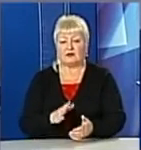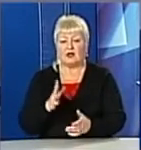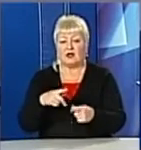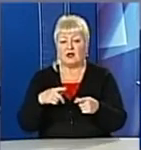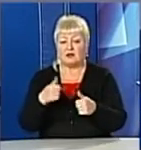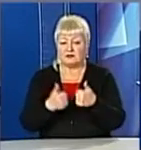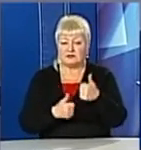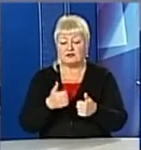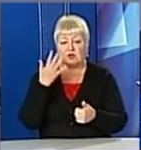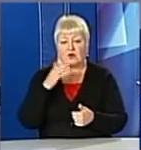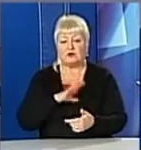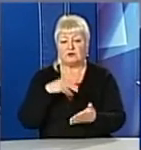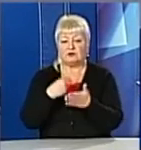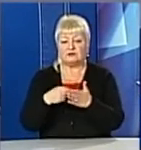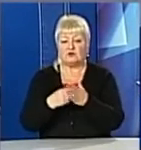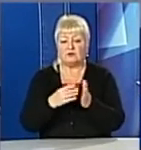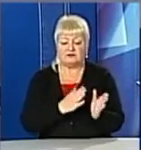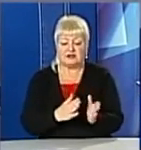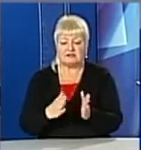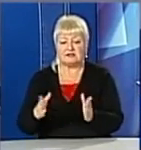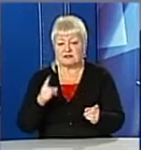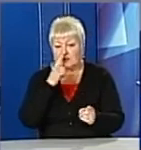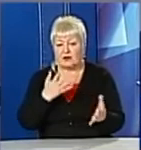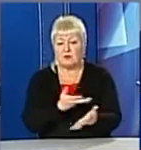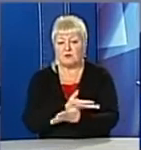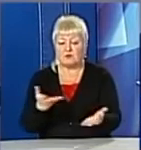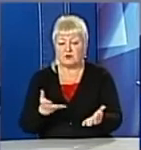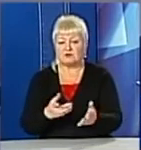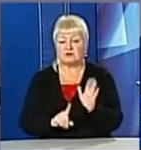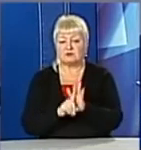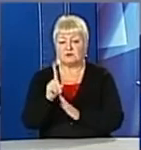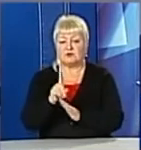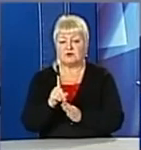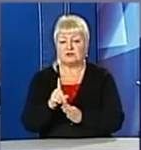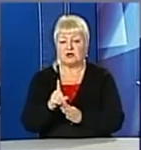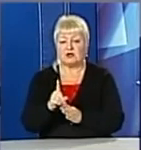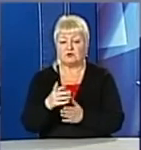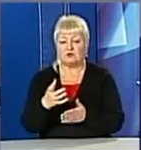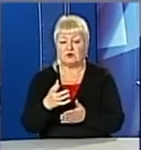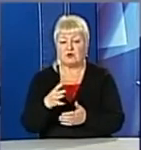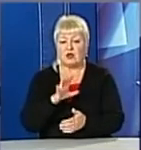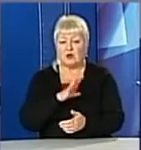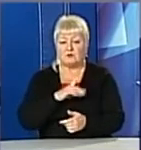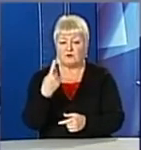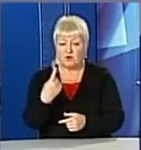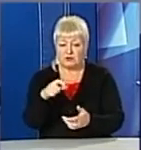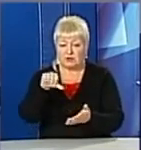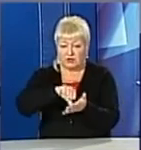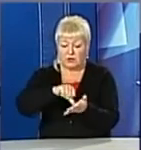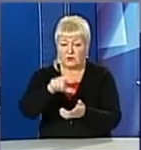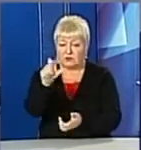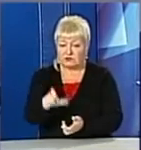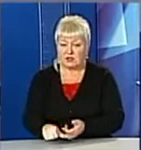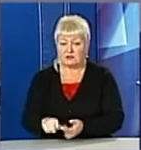закупівлі через систему Прозору, вийшло так, що спочатку подавався один учасник, пізніше виникла ситуація, коли було